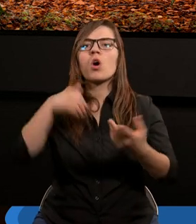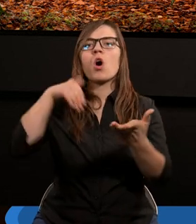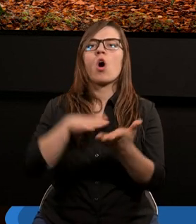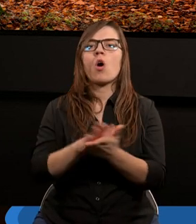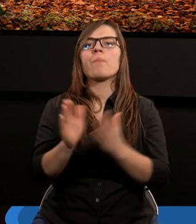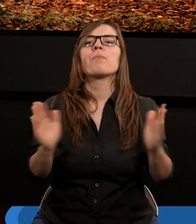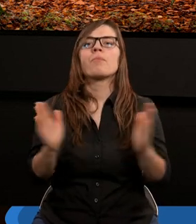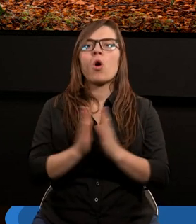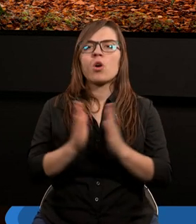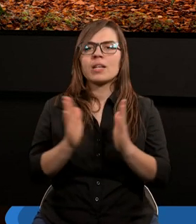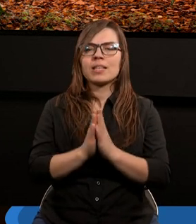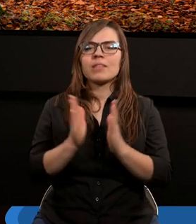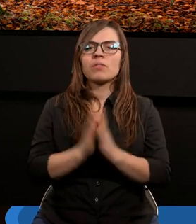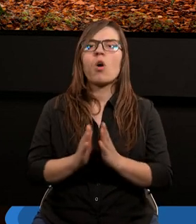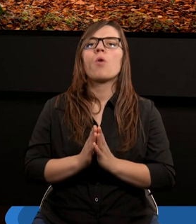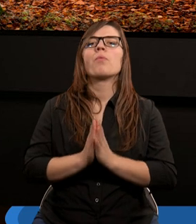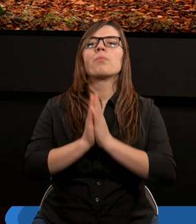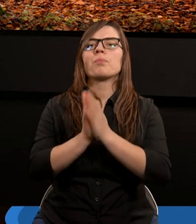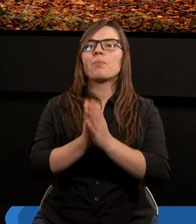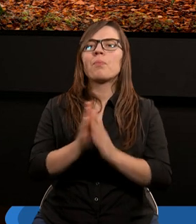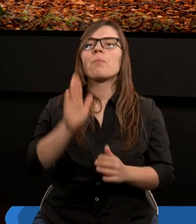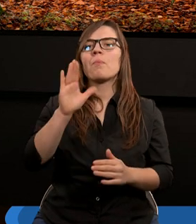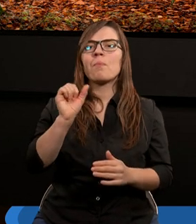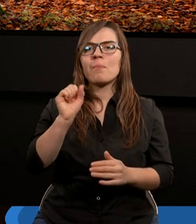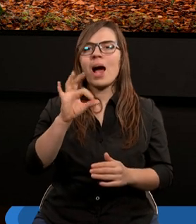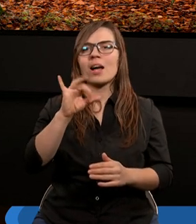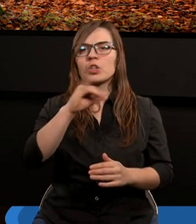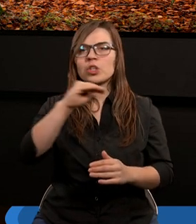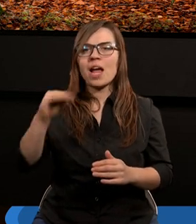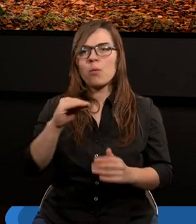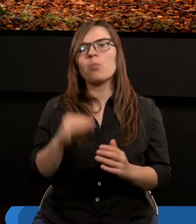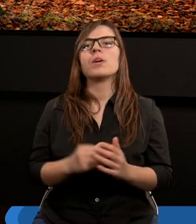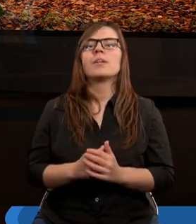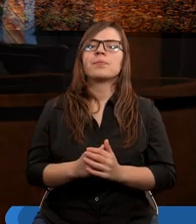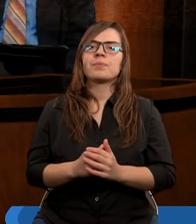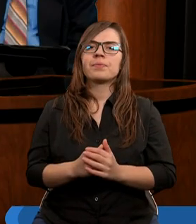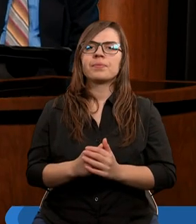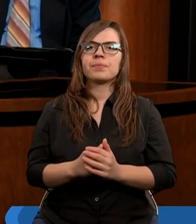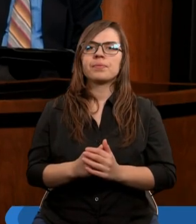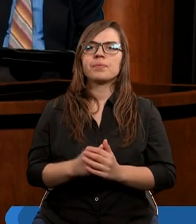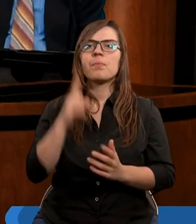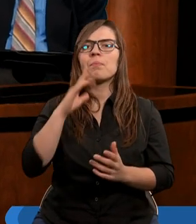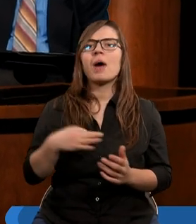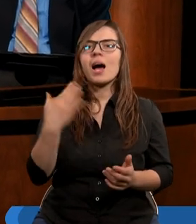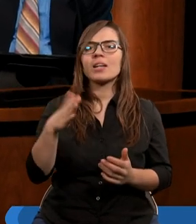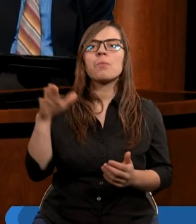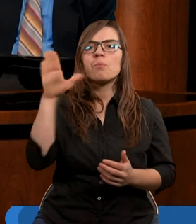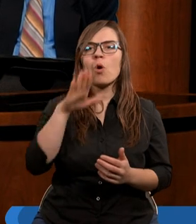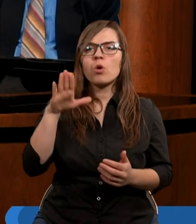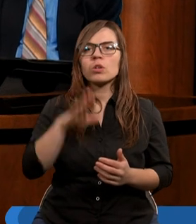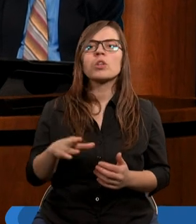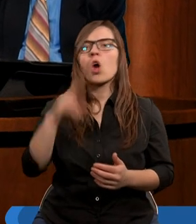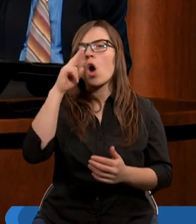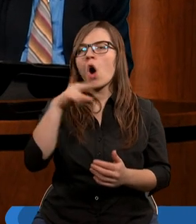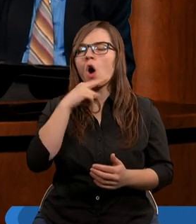rozpoczniemy modlitwą i poproszę do tego Basię. Panie i Boże,